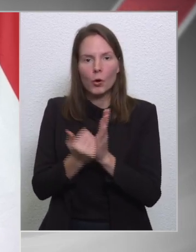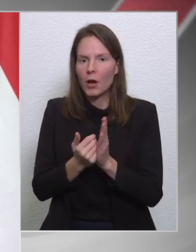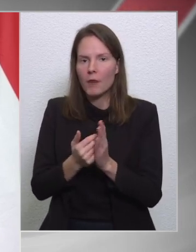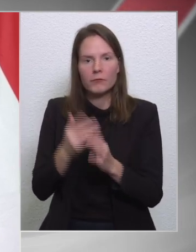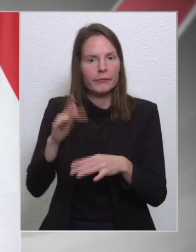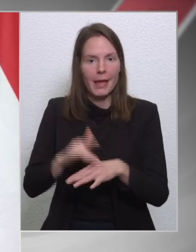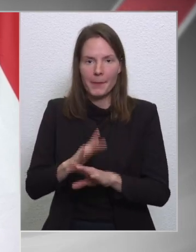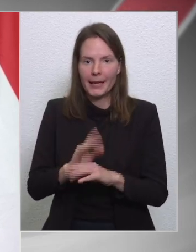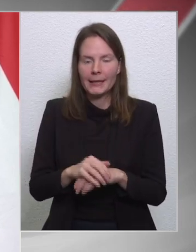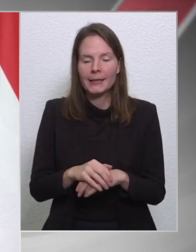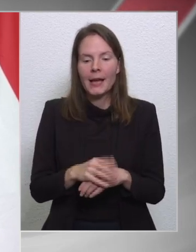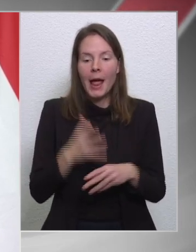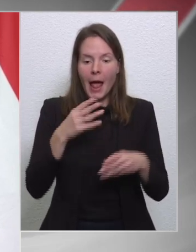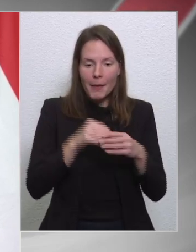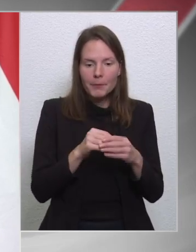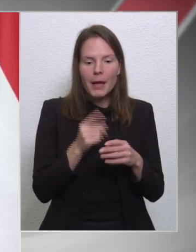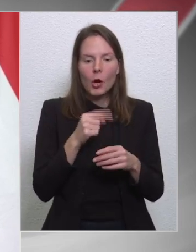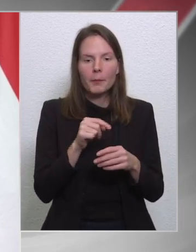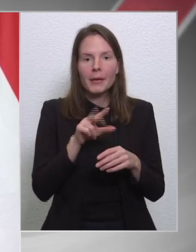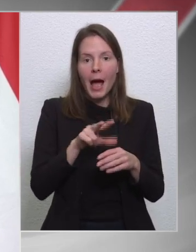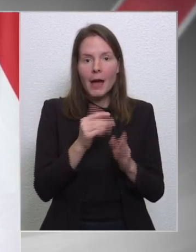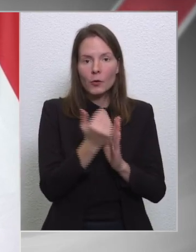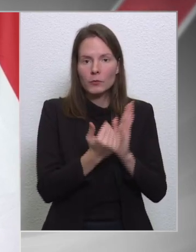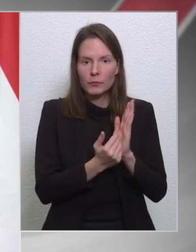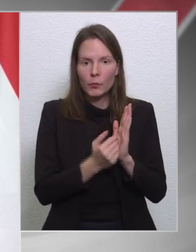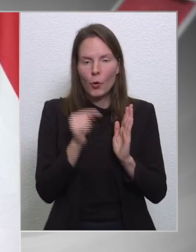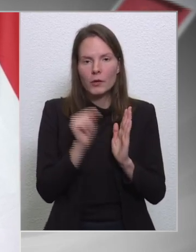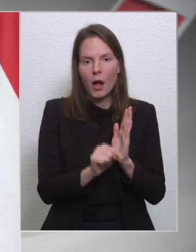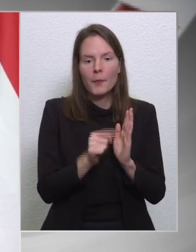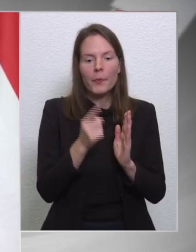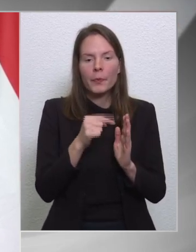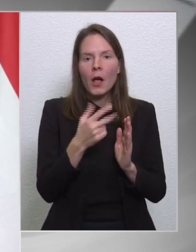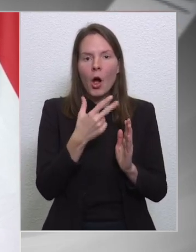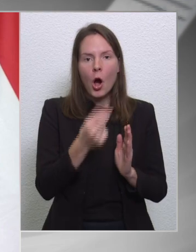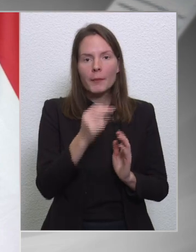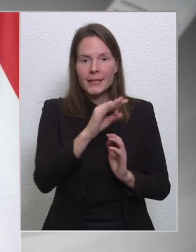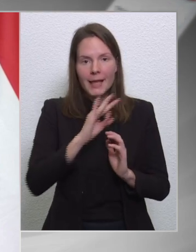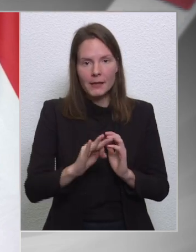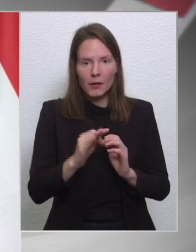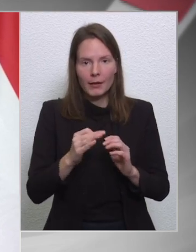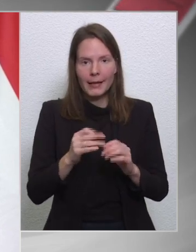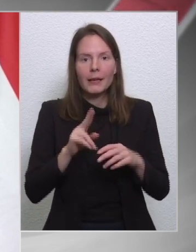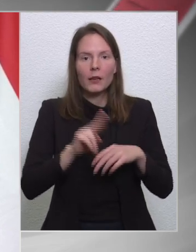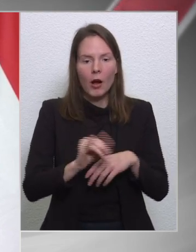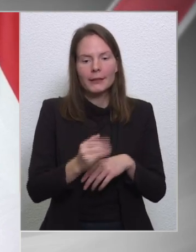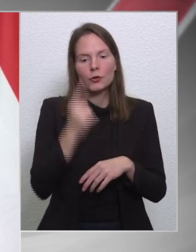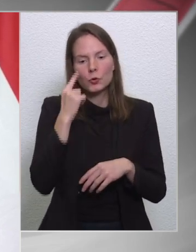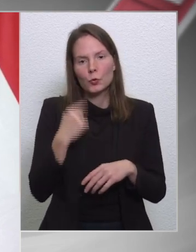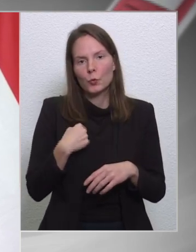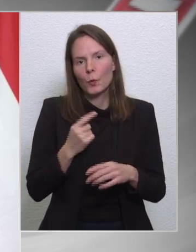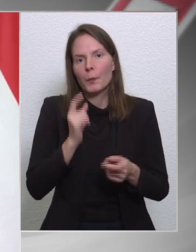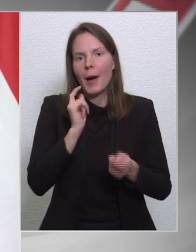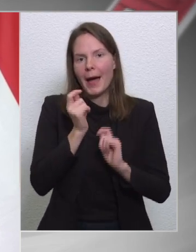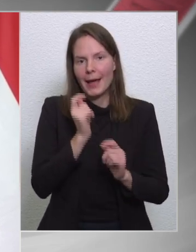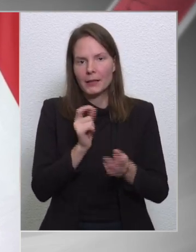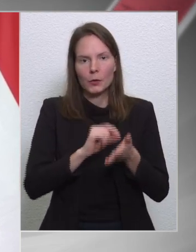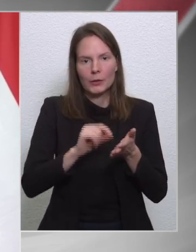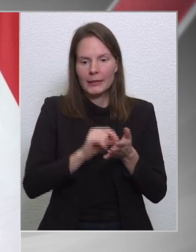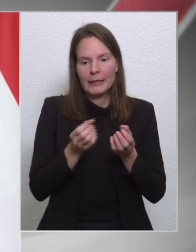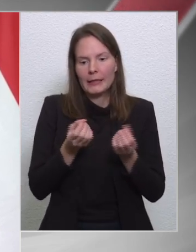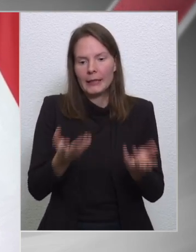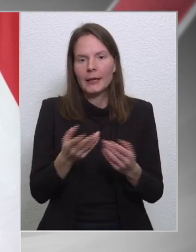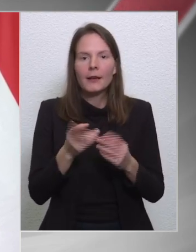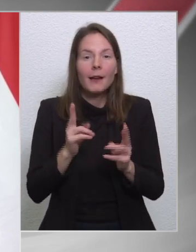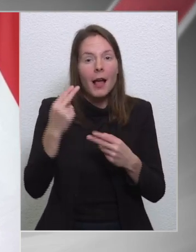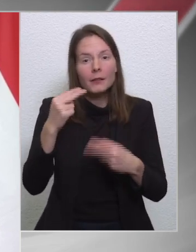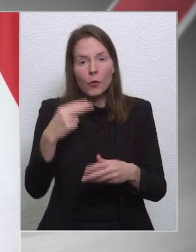is még a meglévő 35%-ra, ami nincs felfüggeszt, ott is tudunk írni pályázatokat. Tehát adott esetben tud menni tovább